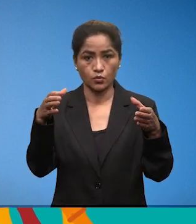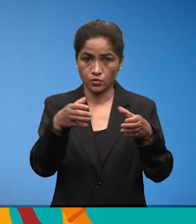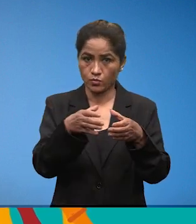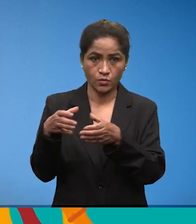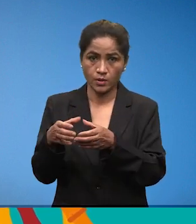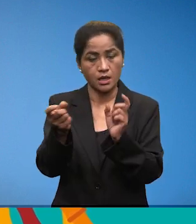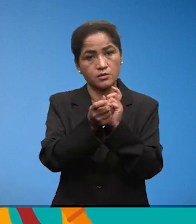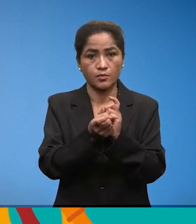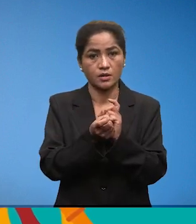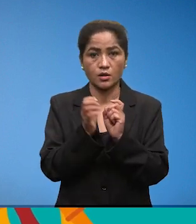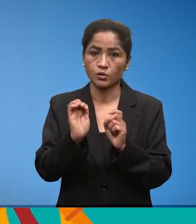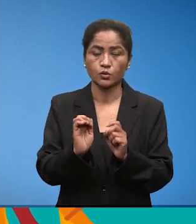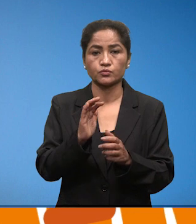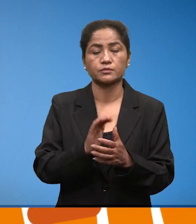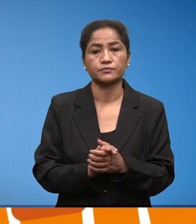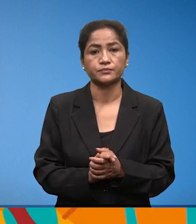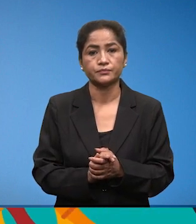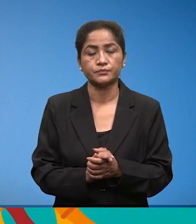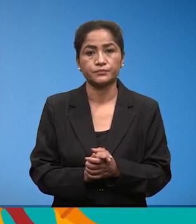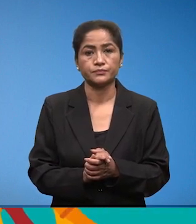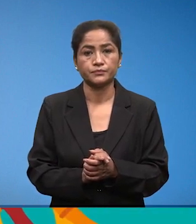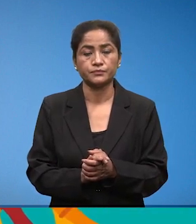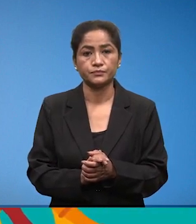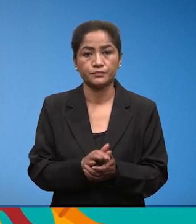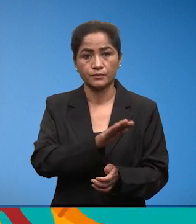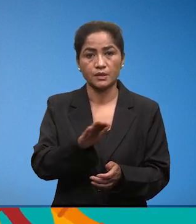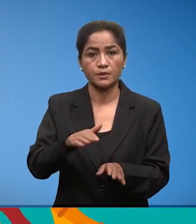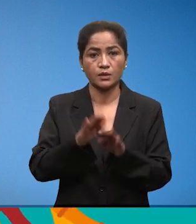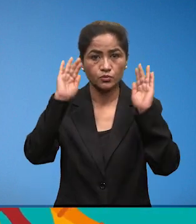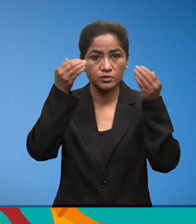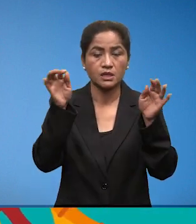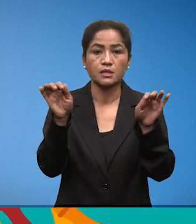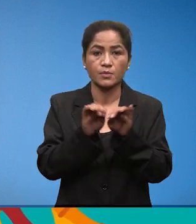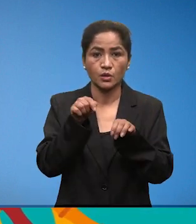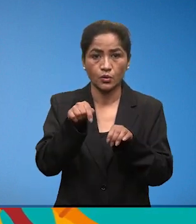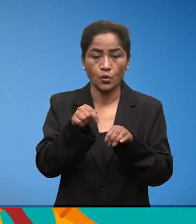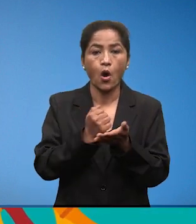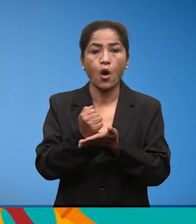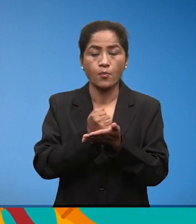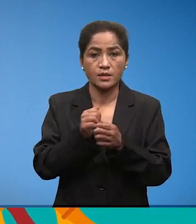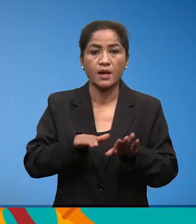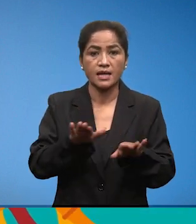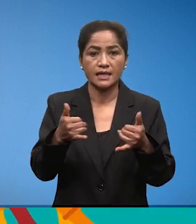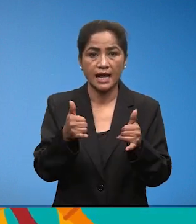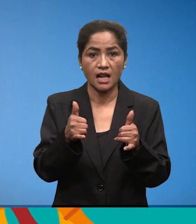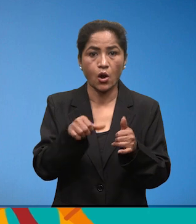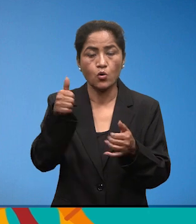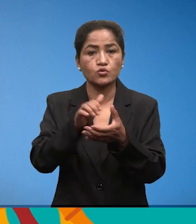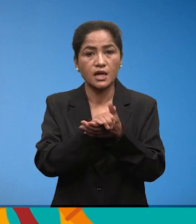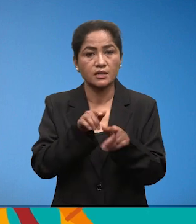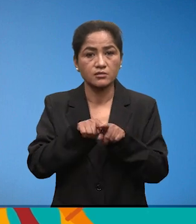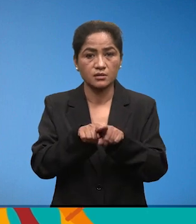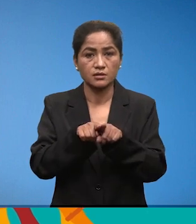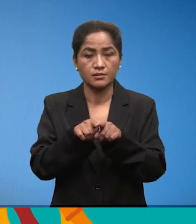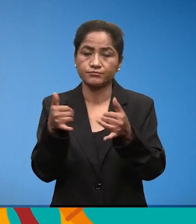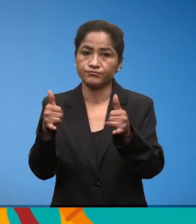पनी छलफल गर्ना सक्नो होन्छा। बाल बाली का सुरक्ष्या शमंदी यो अभ्यासमा आधारित खेल अरू साथि सांग